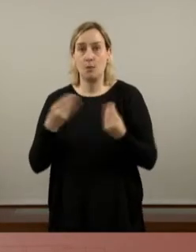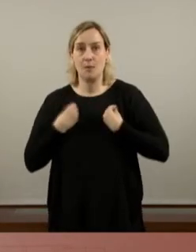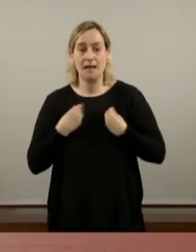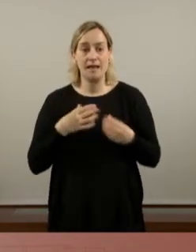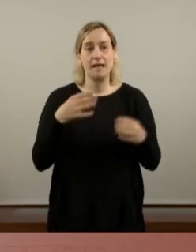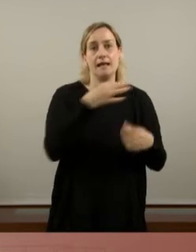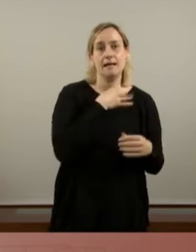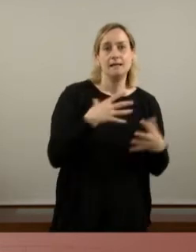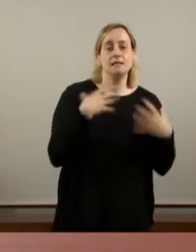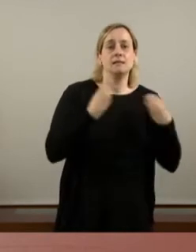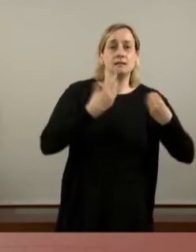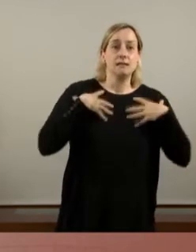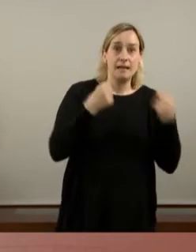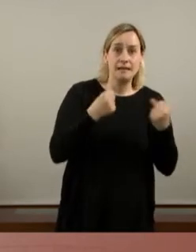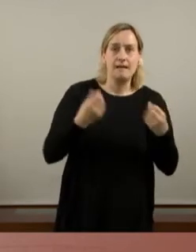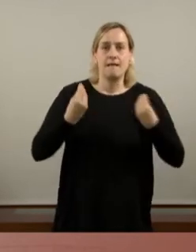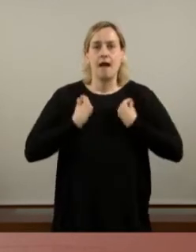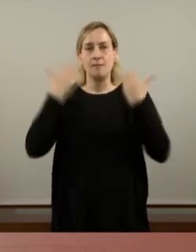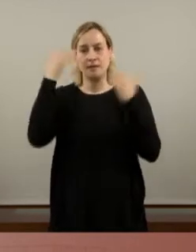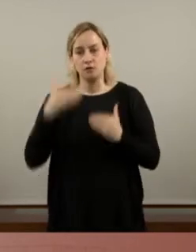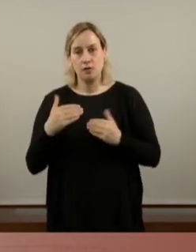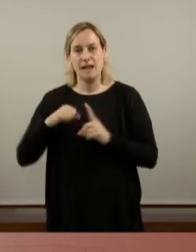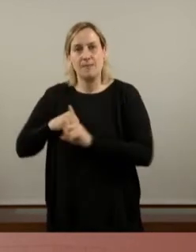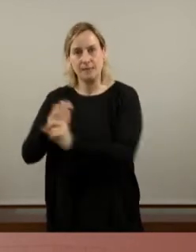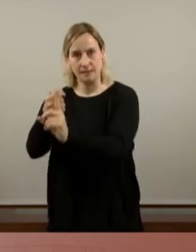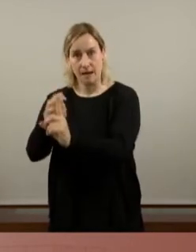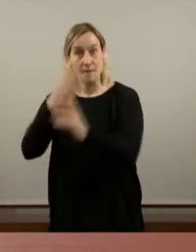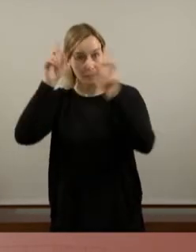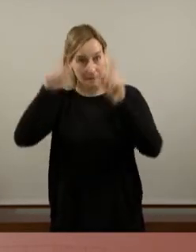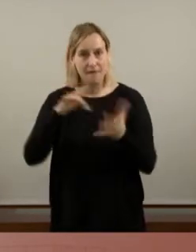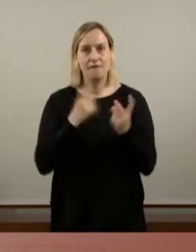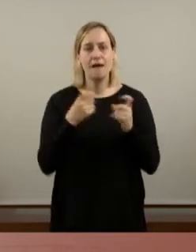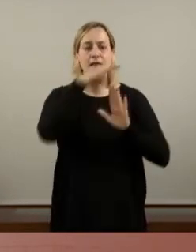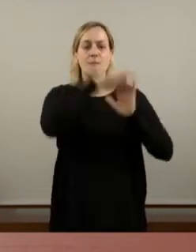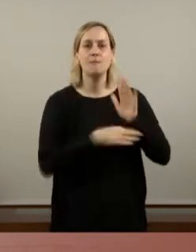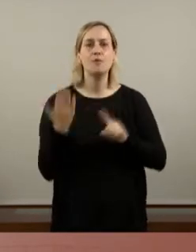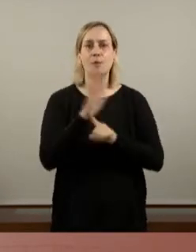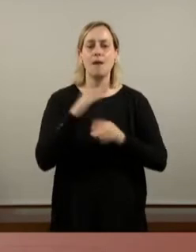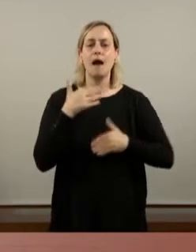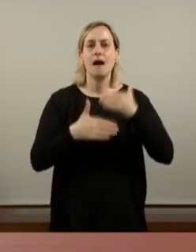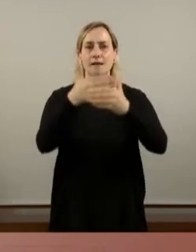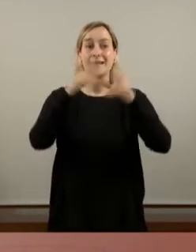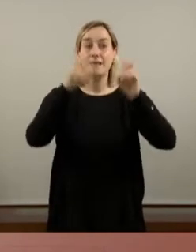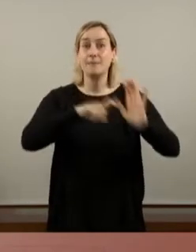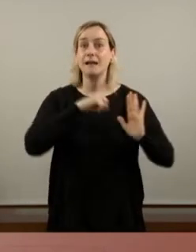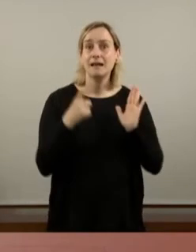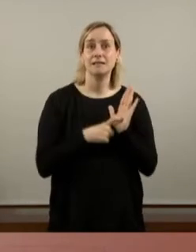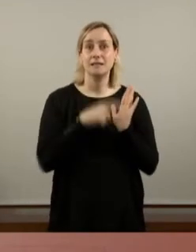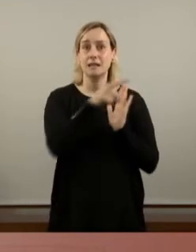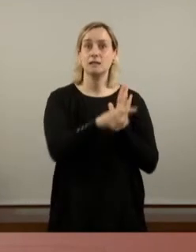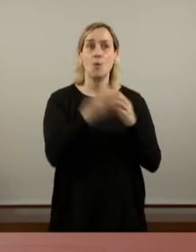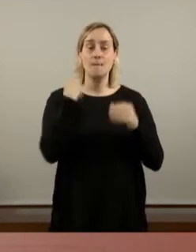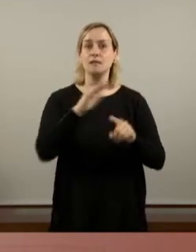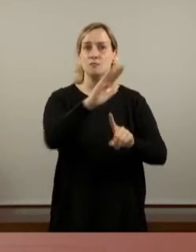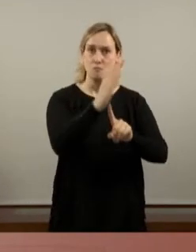sanitària, habitacional i repressiva. Però també cal un programa que permeti avançar en el terreny legislatiu amb aquelles